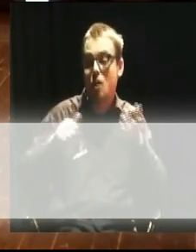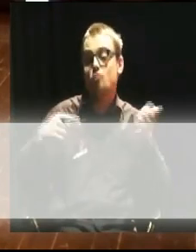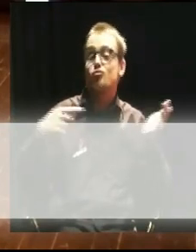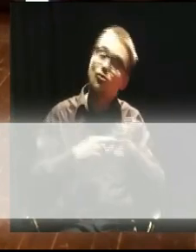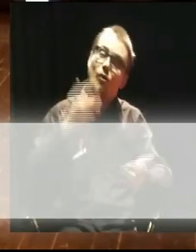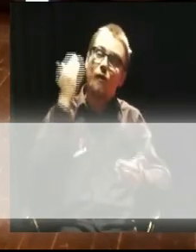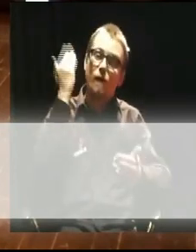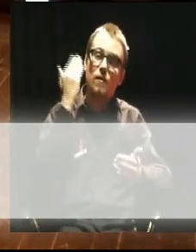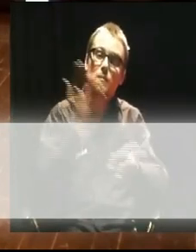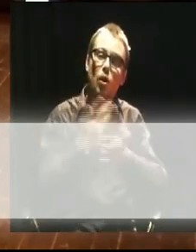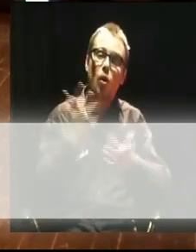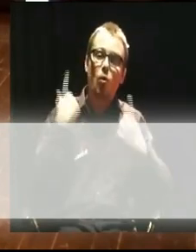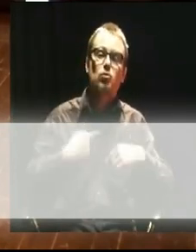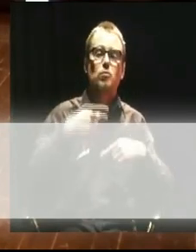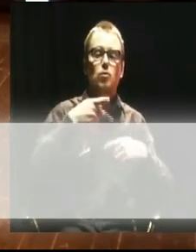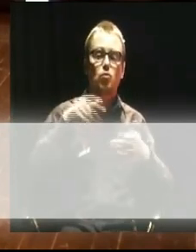DZIĘKI ZA OBSERWACIE